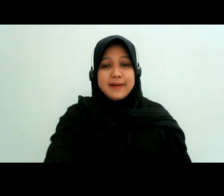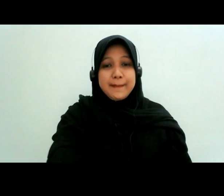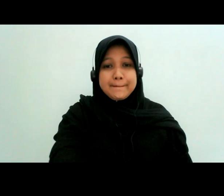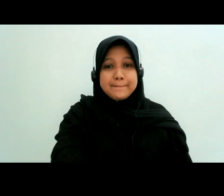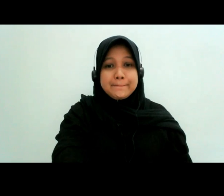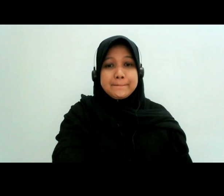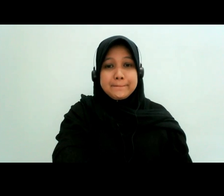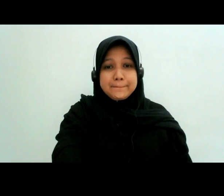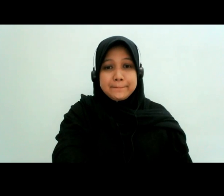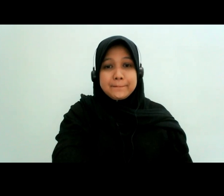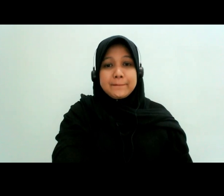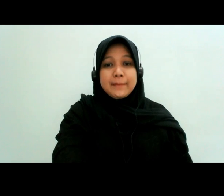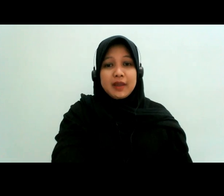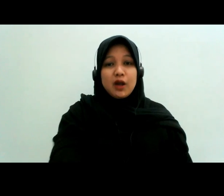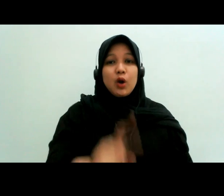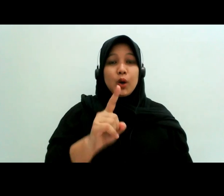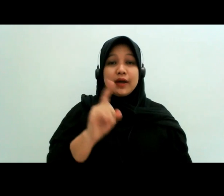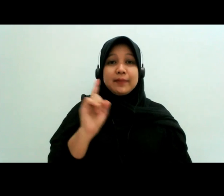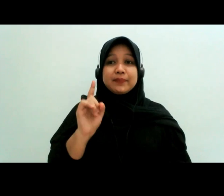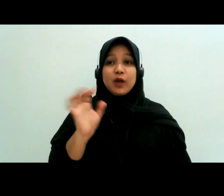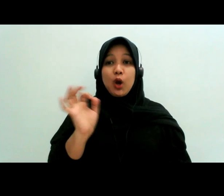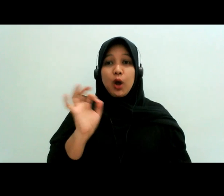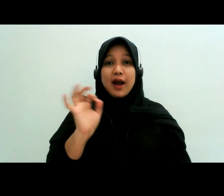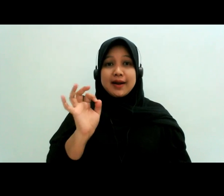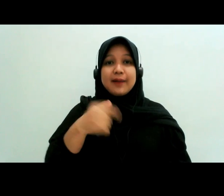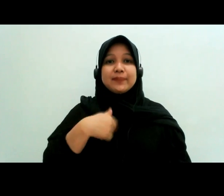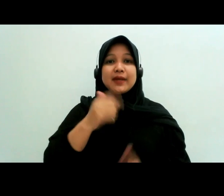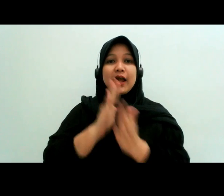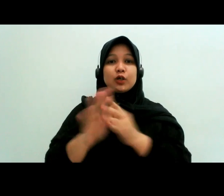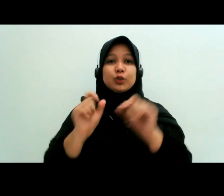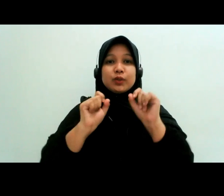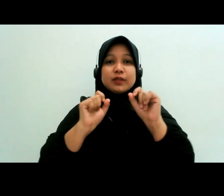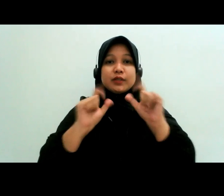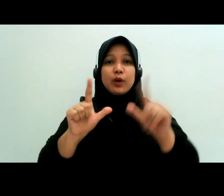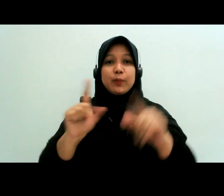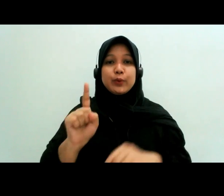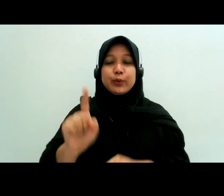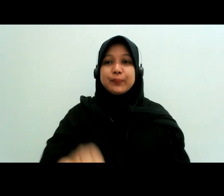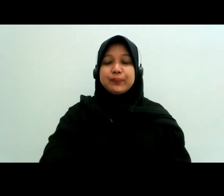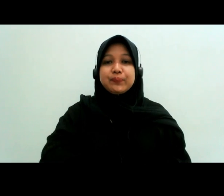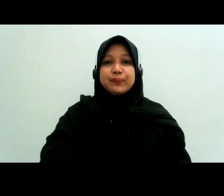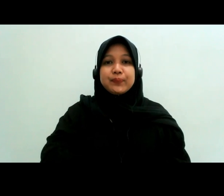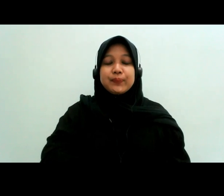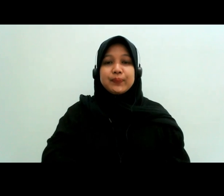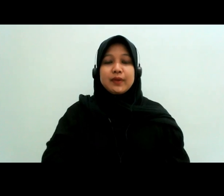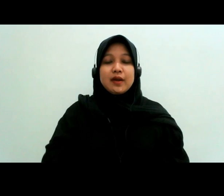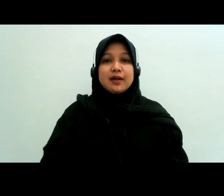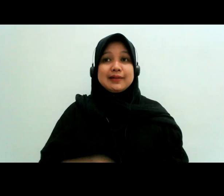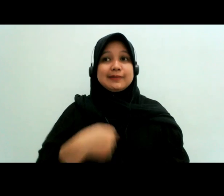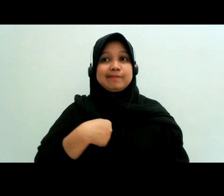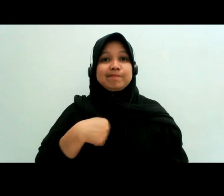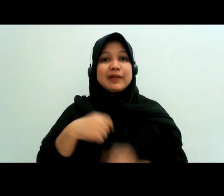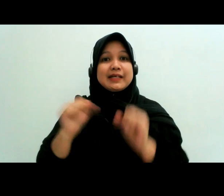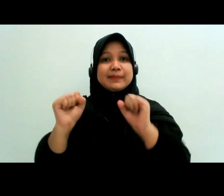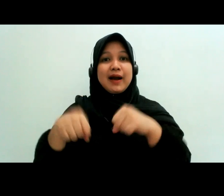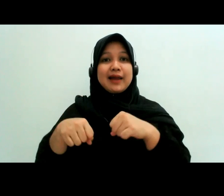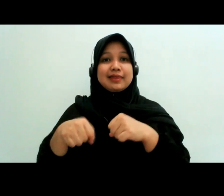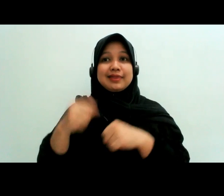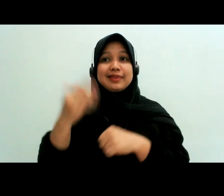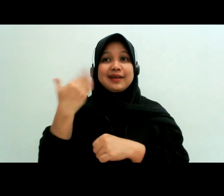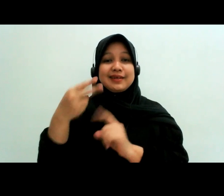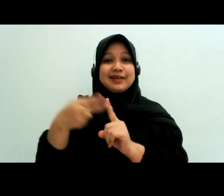kalau tidak ada saya jawab dulu ya kalau gitu ya Mas Fajrin ya saya sepakat banget sama Mas Fajrin